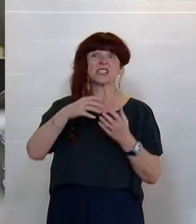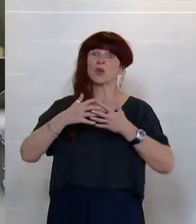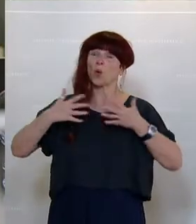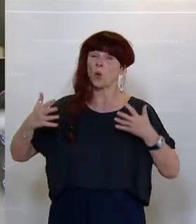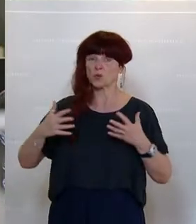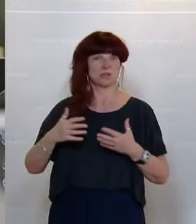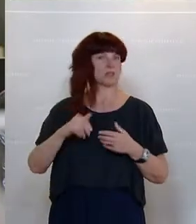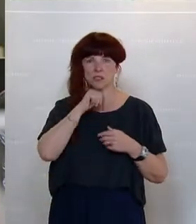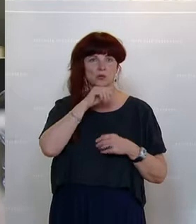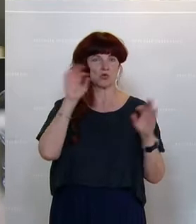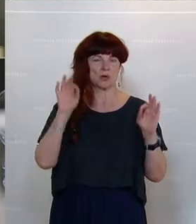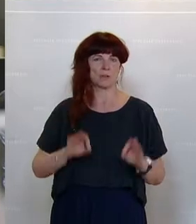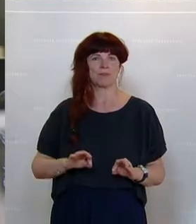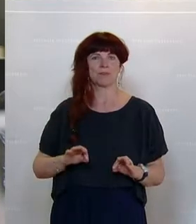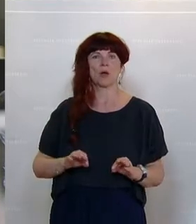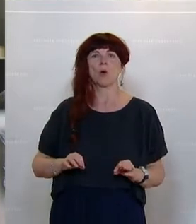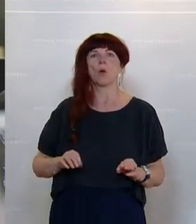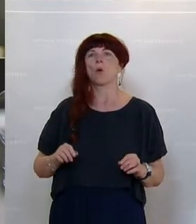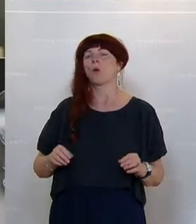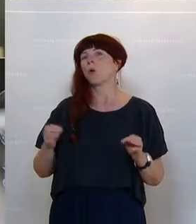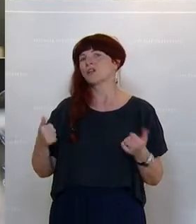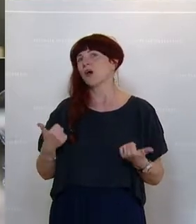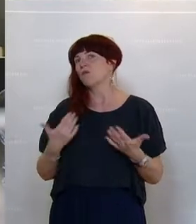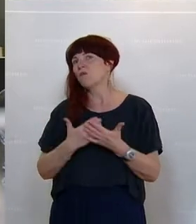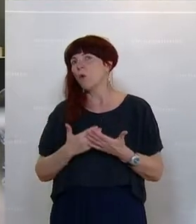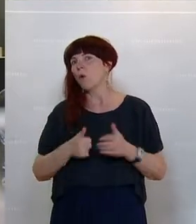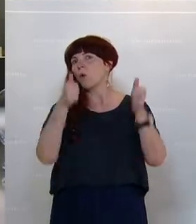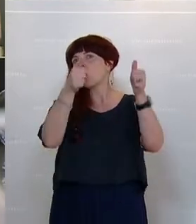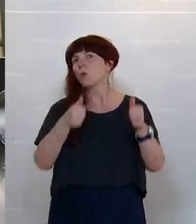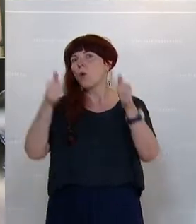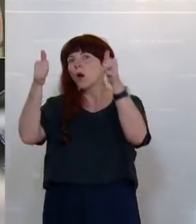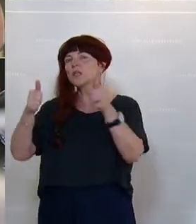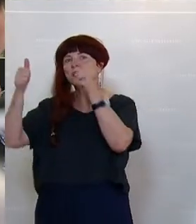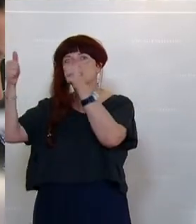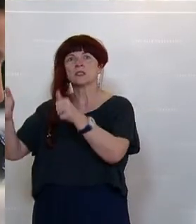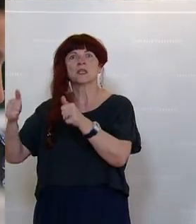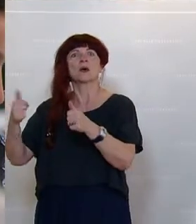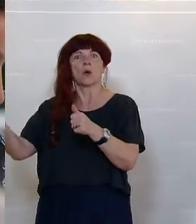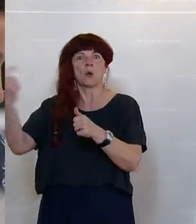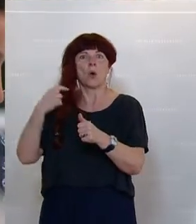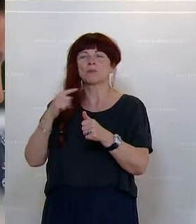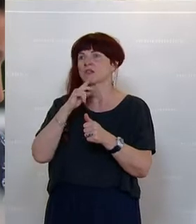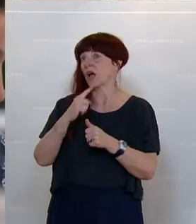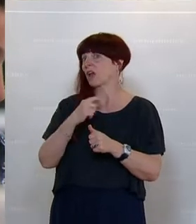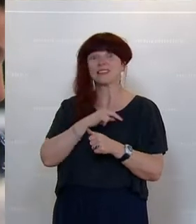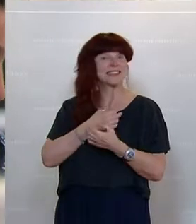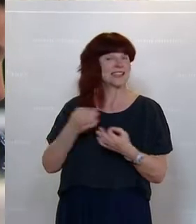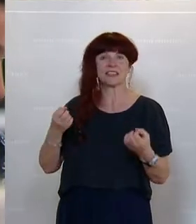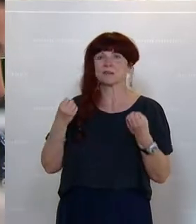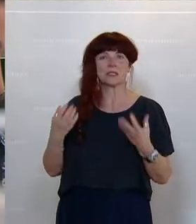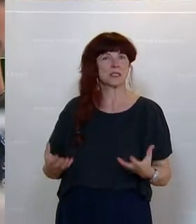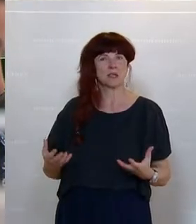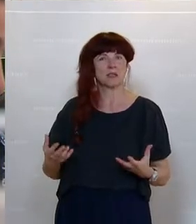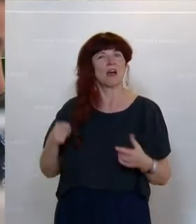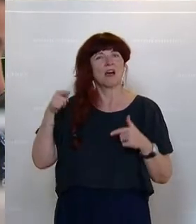Die Pleitewelle, von der immer die Rede ist, ist gar nicht in Sicht. Im Gegenteil. Es ist so, dass dieser Wirtschaftsstandort